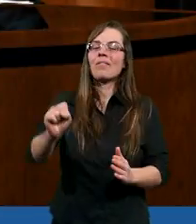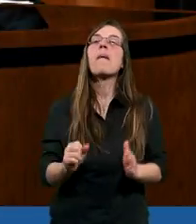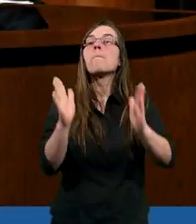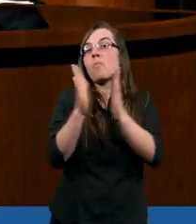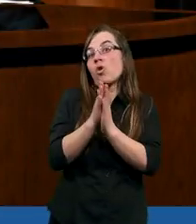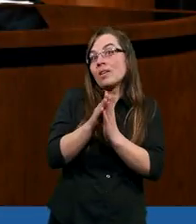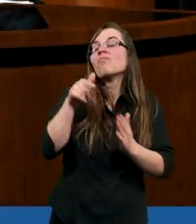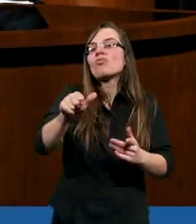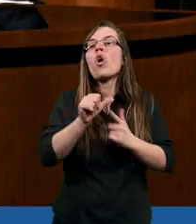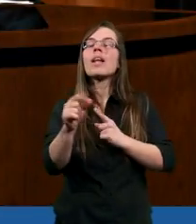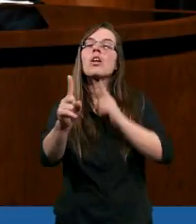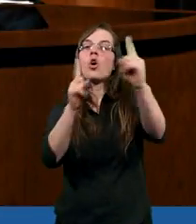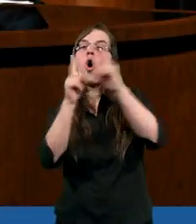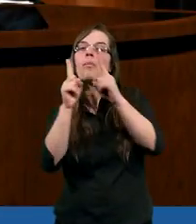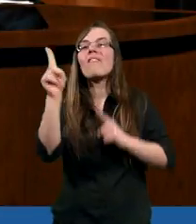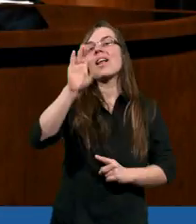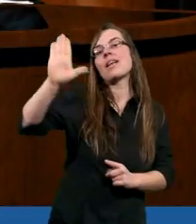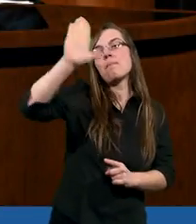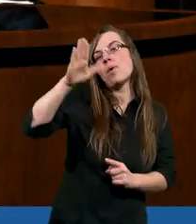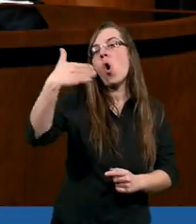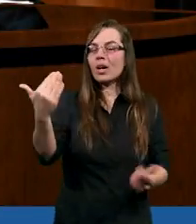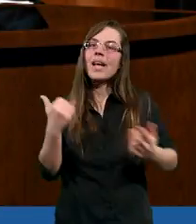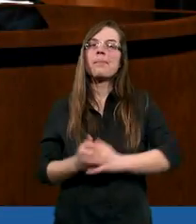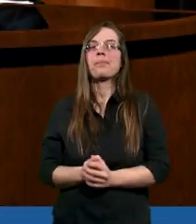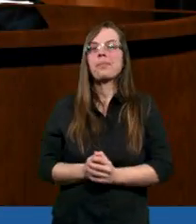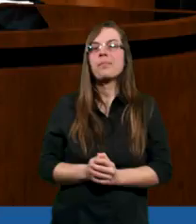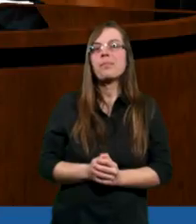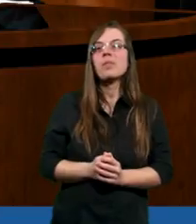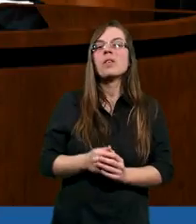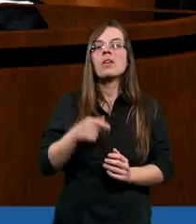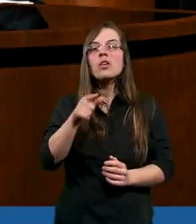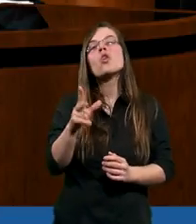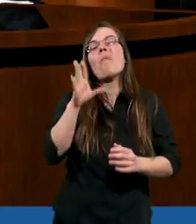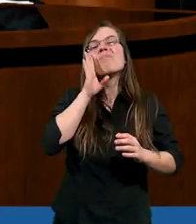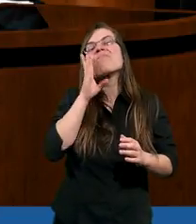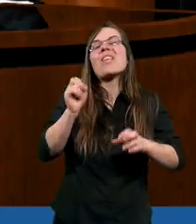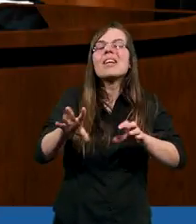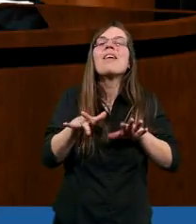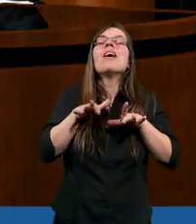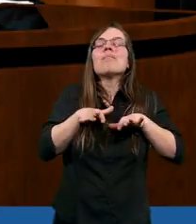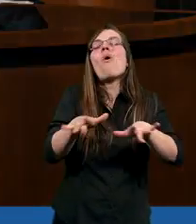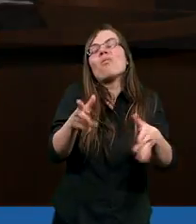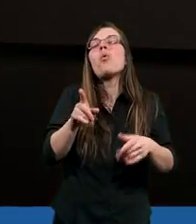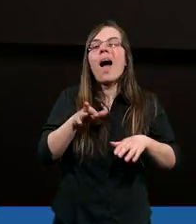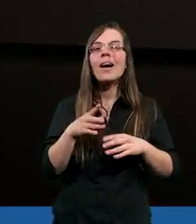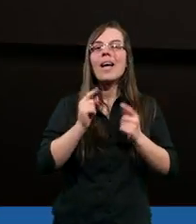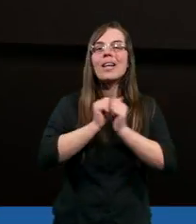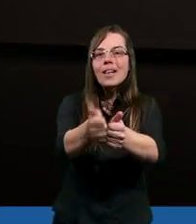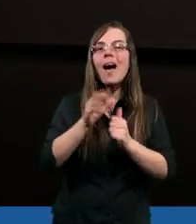Modlitwa jest to rozmowa z Bogiem. To najpowszechniejsze zdanie.